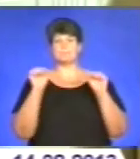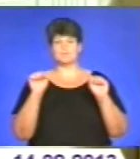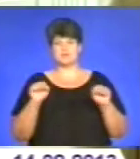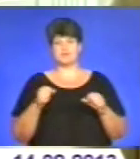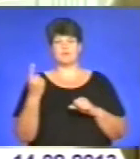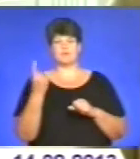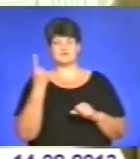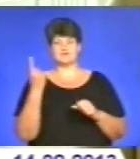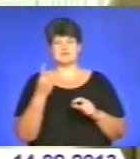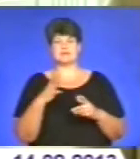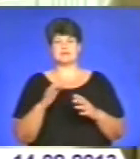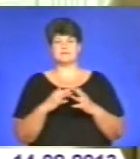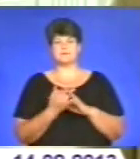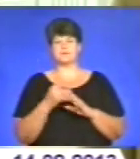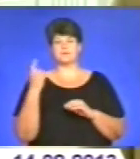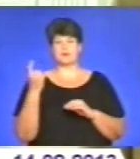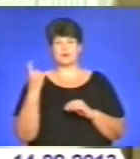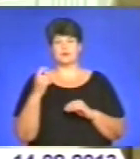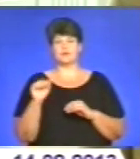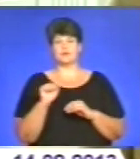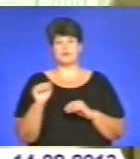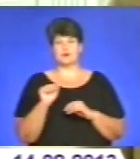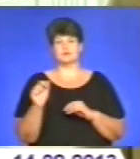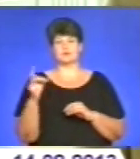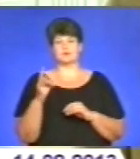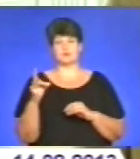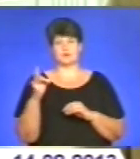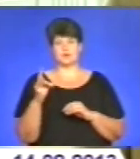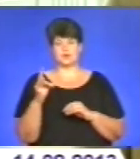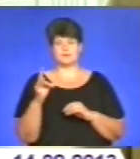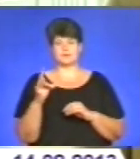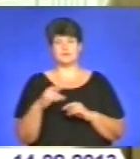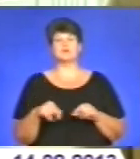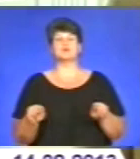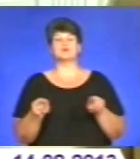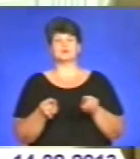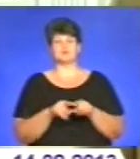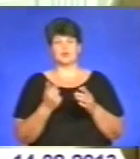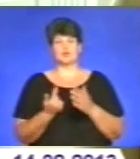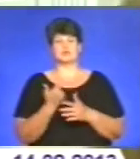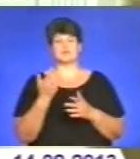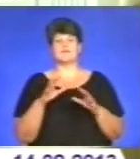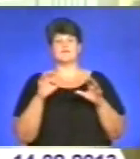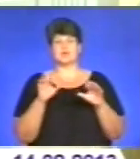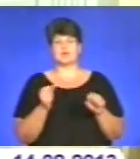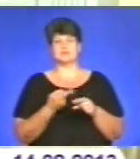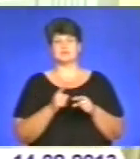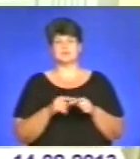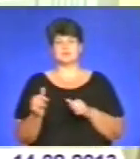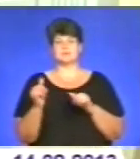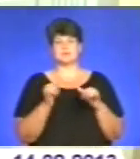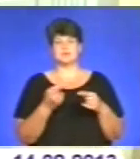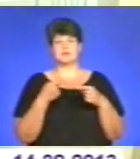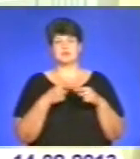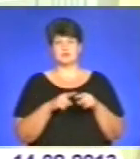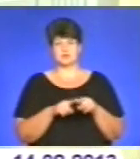Перш за все це аграрії Теребовлянського району. І знову ж таки, влада – це забезпечення технічне,